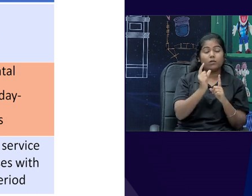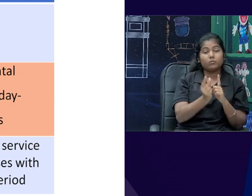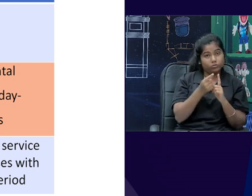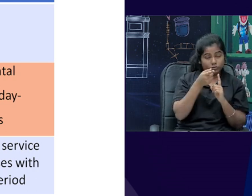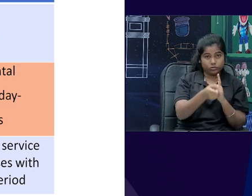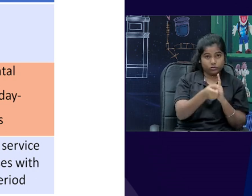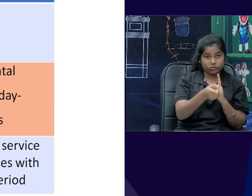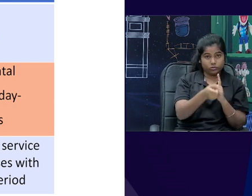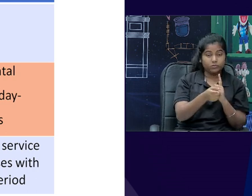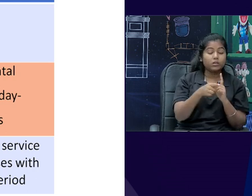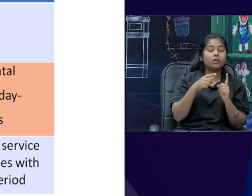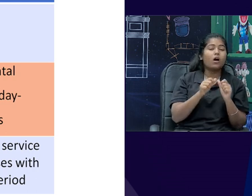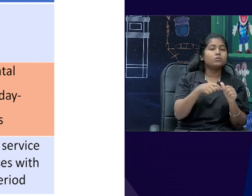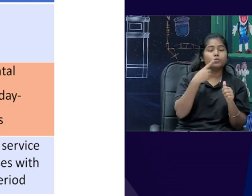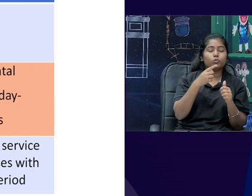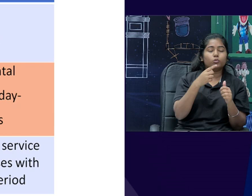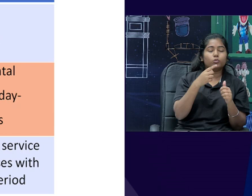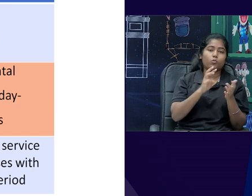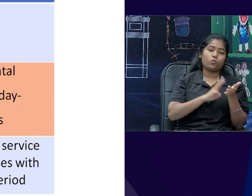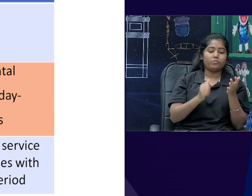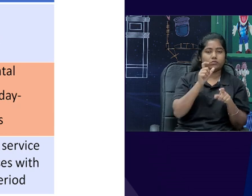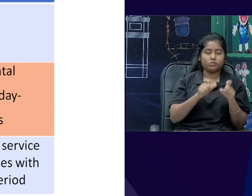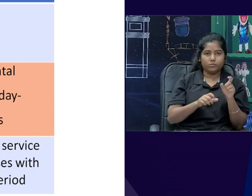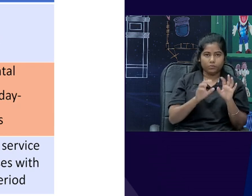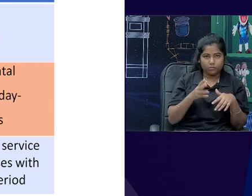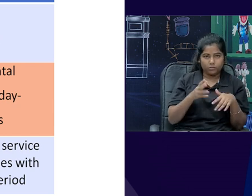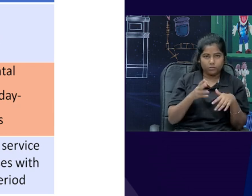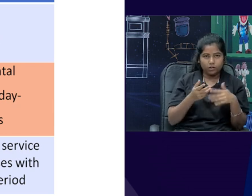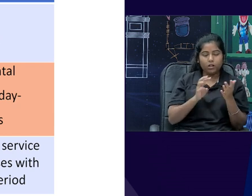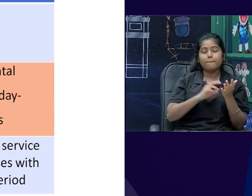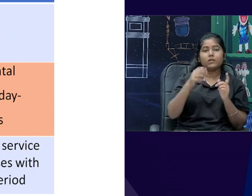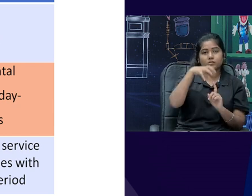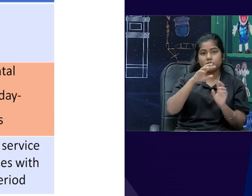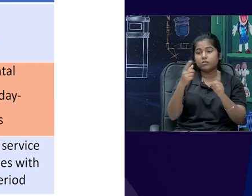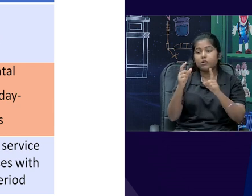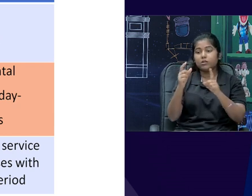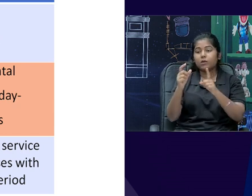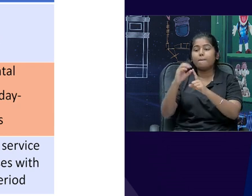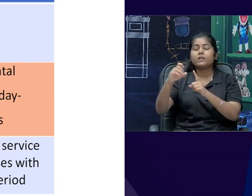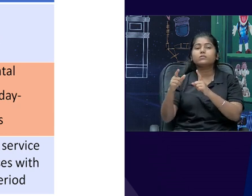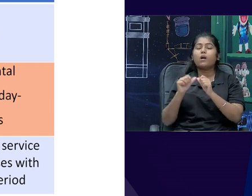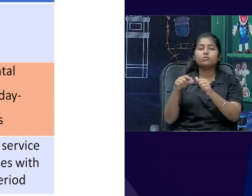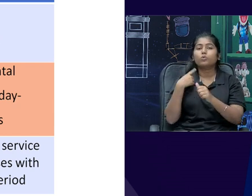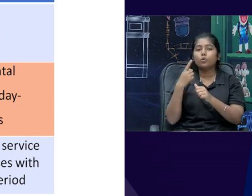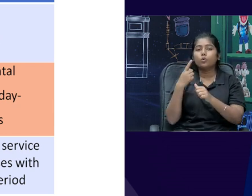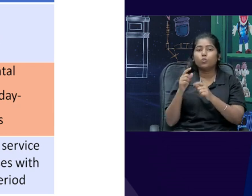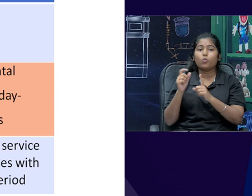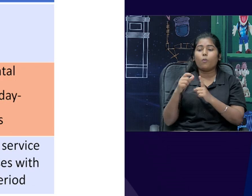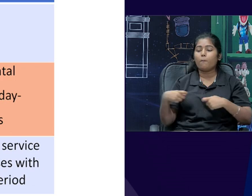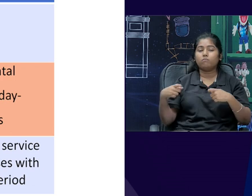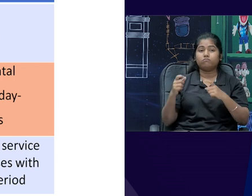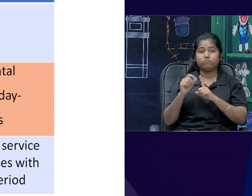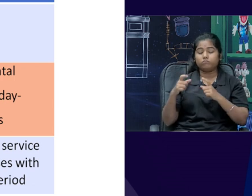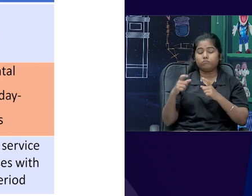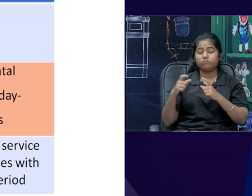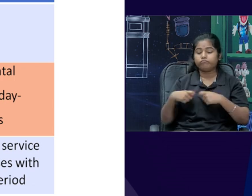है, it rests with the minister and ministry, और public corporation में, parliament, या, remember हो एक act of the